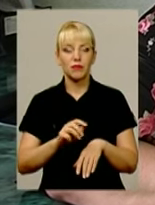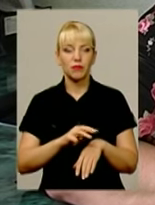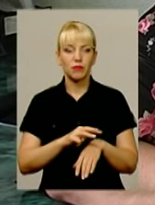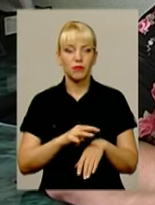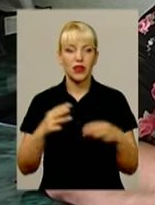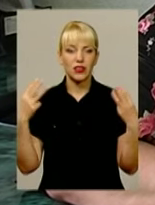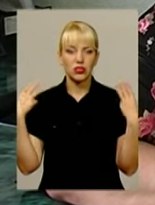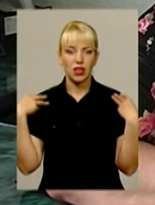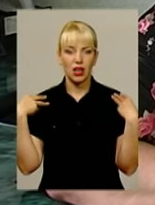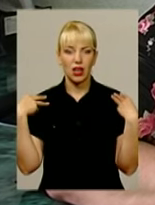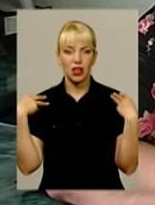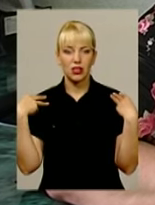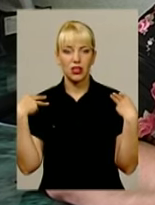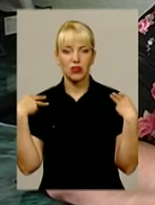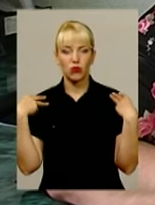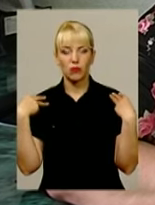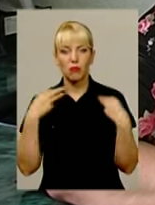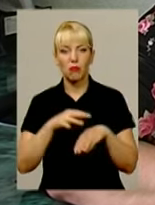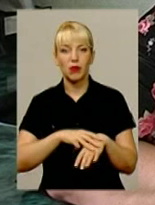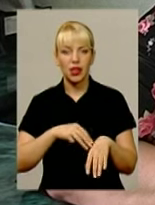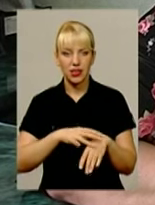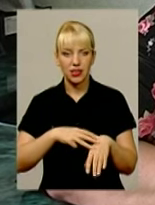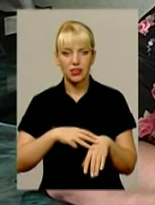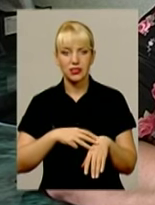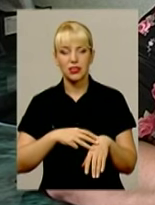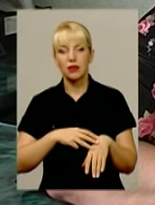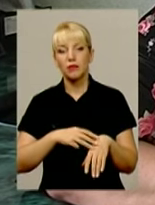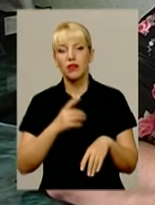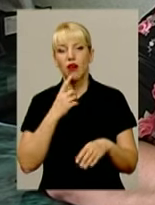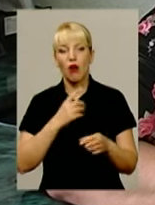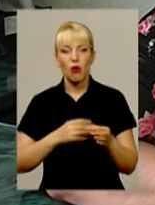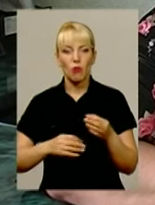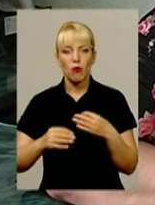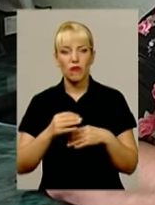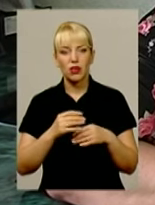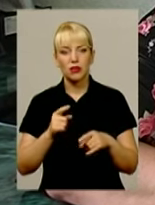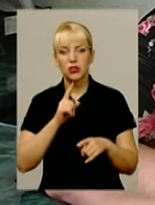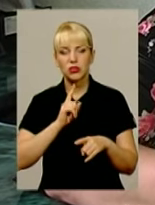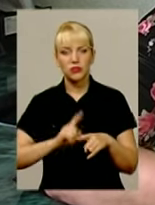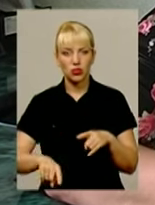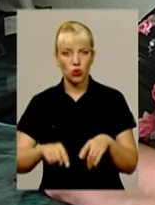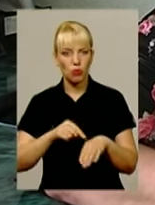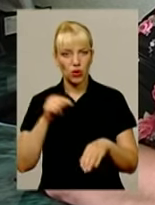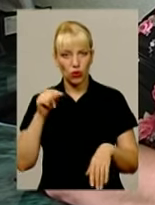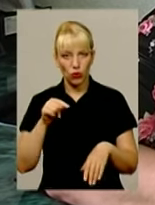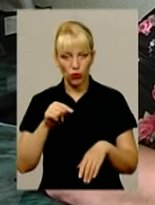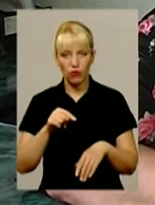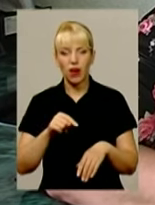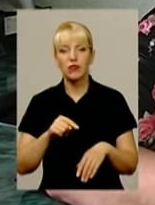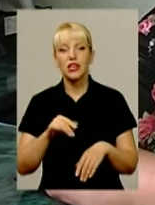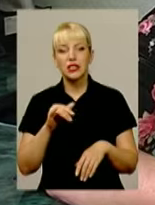виконуючу обов'язку начальника міліції Унісію Валерію Анатолійовичу, він оперативно прореагував, і